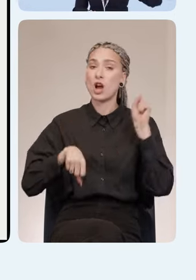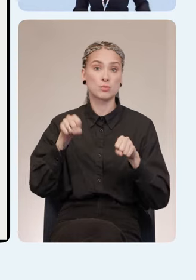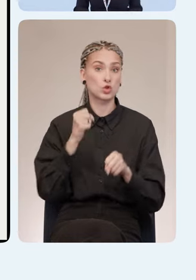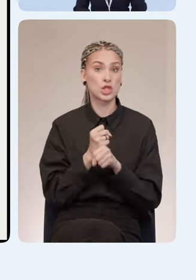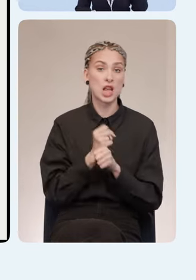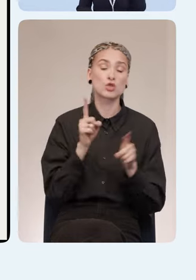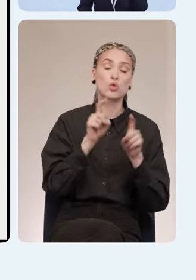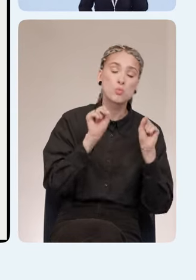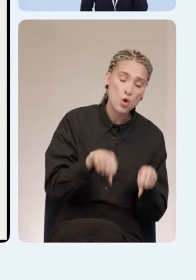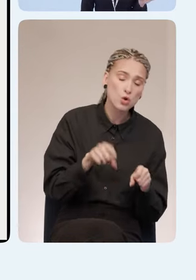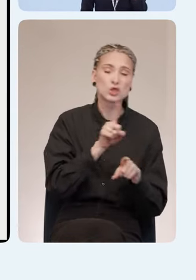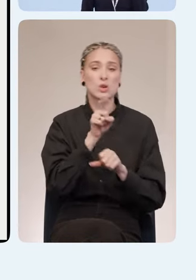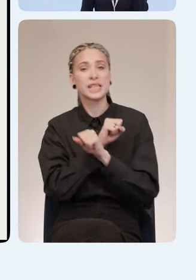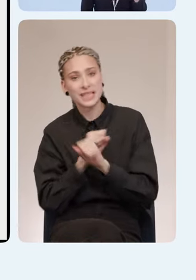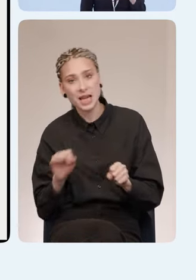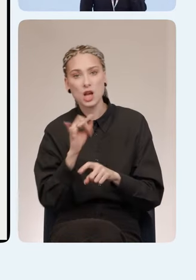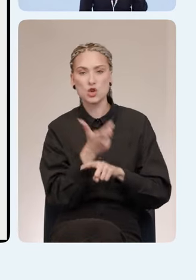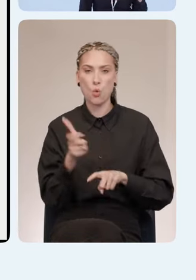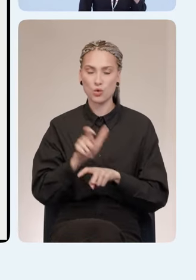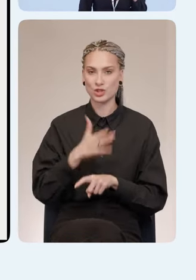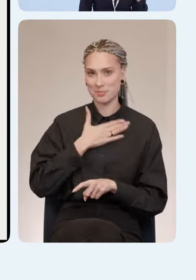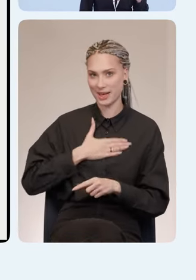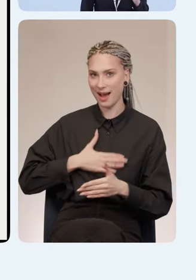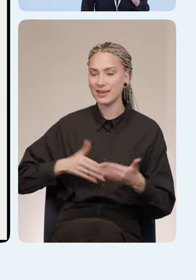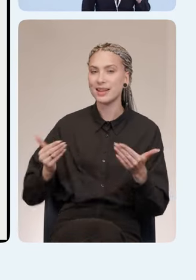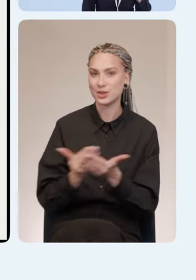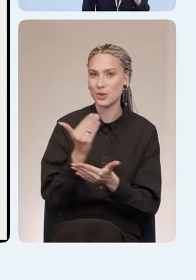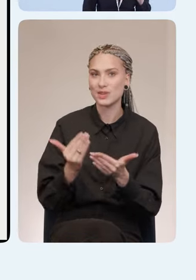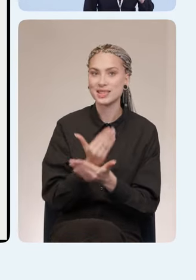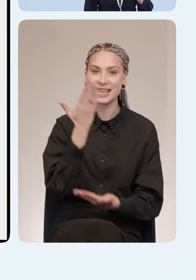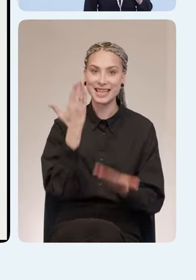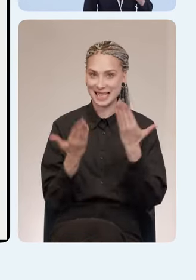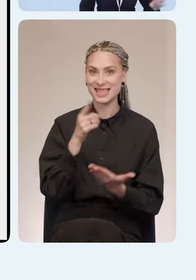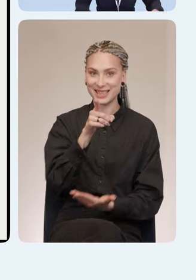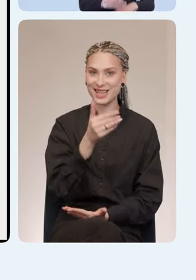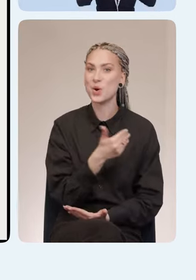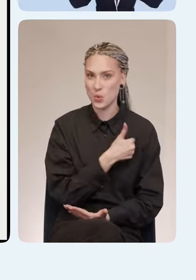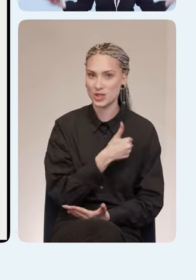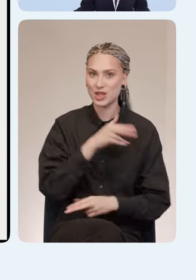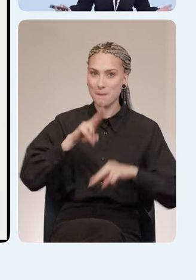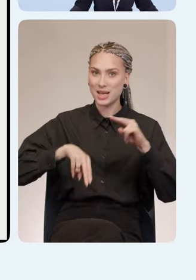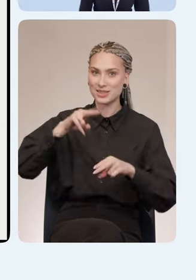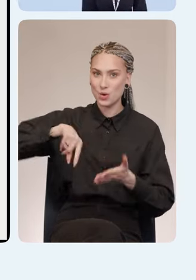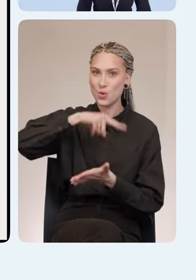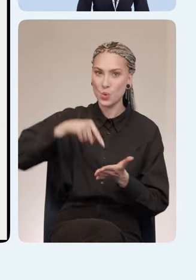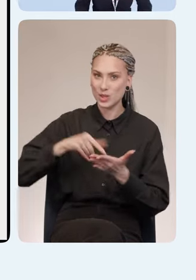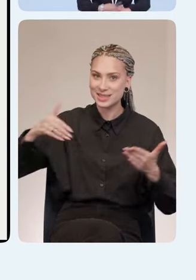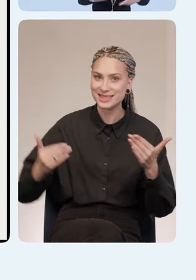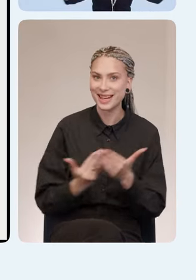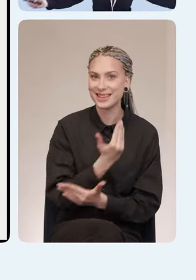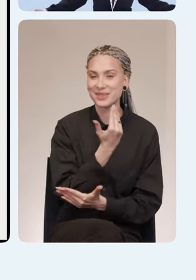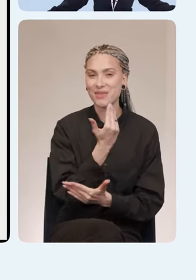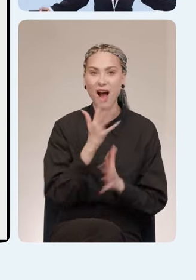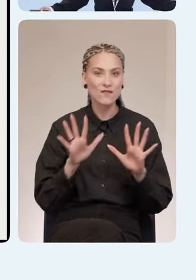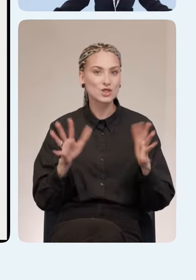что нет. И очень приятная новость. Если ты хочешь построить город-сад, а в